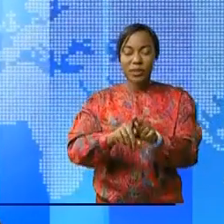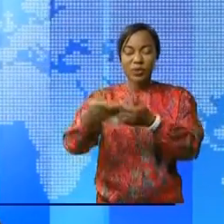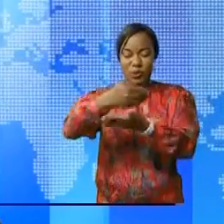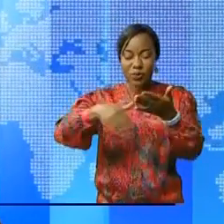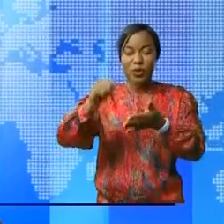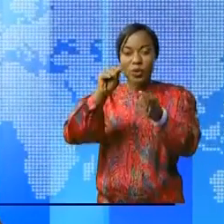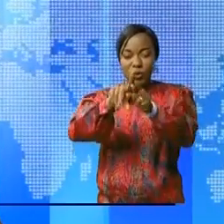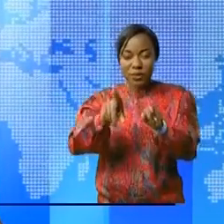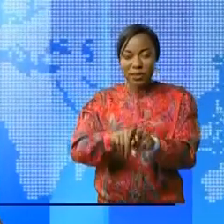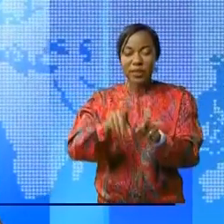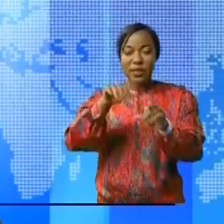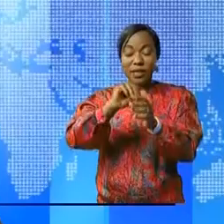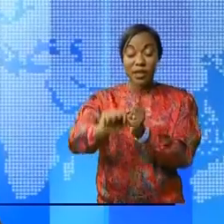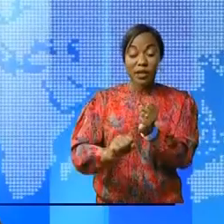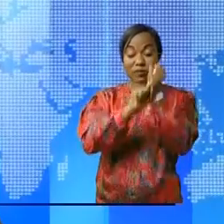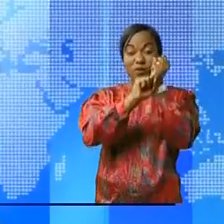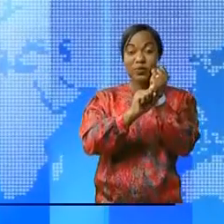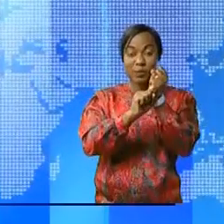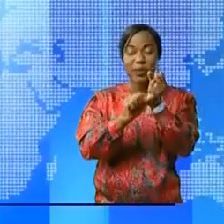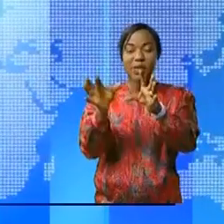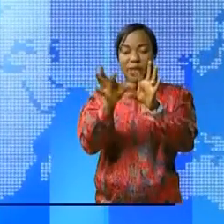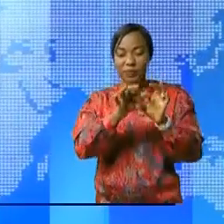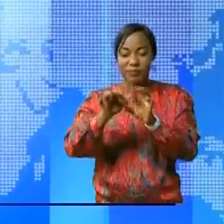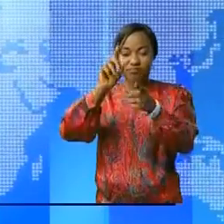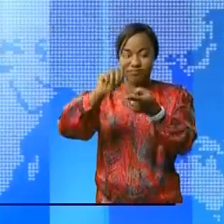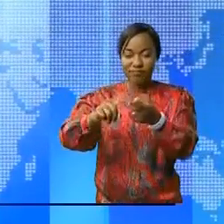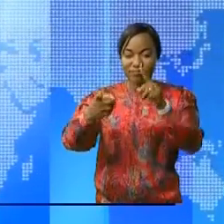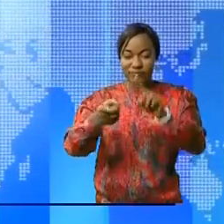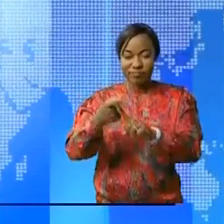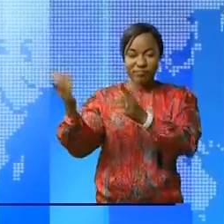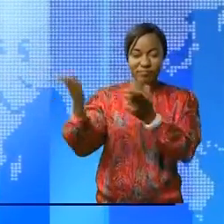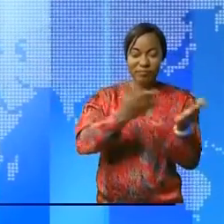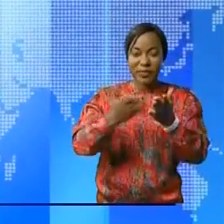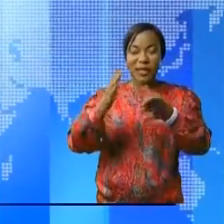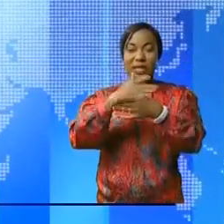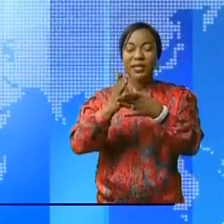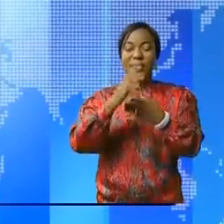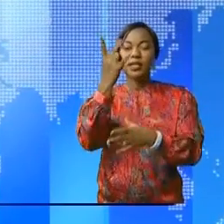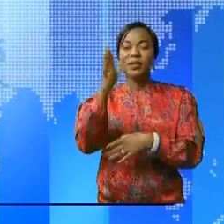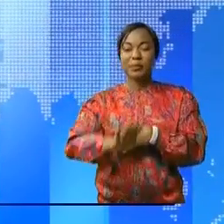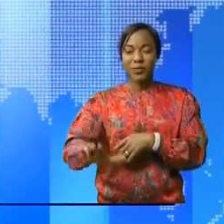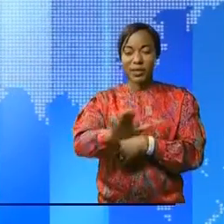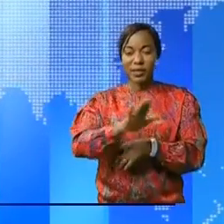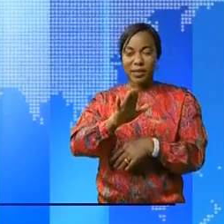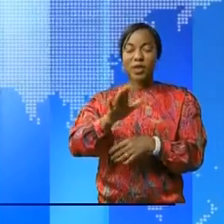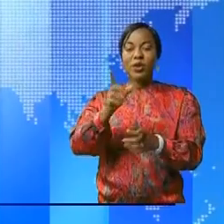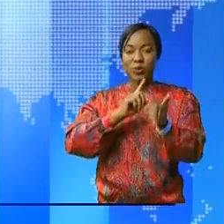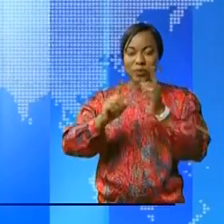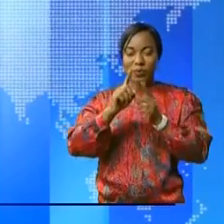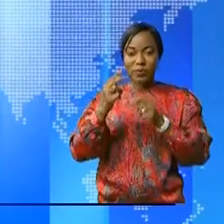repris. a le renforcement d'amitié et coopération multisectorielle entre le DPI. Isaac